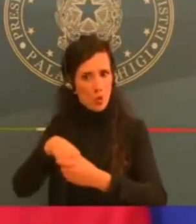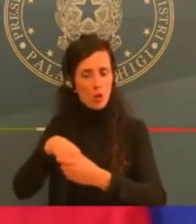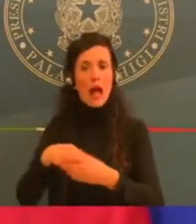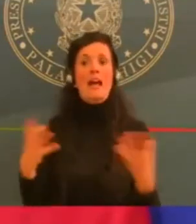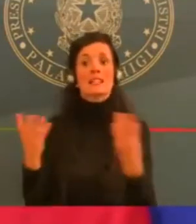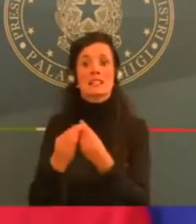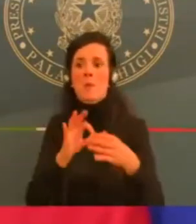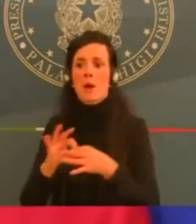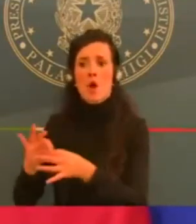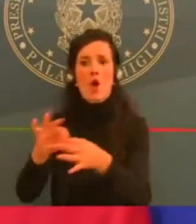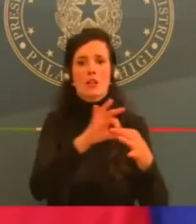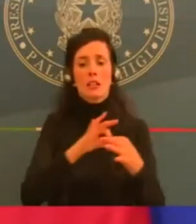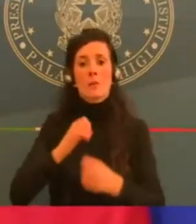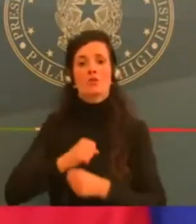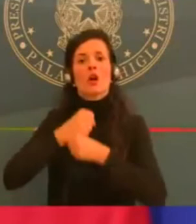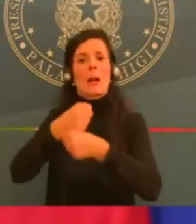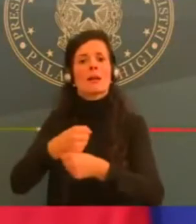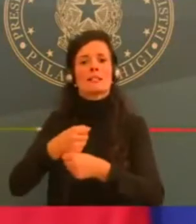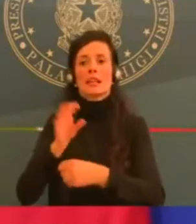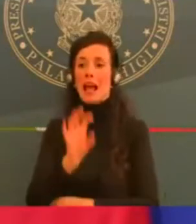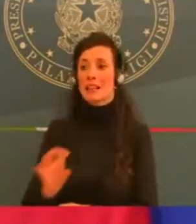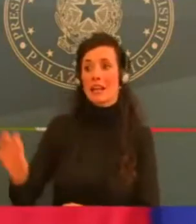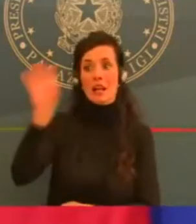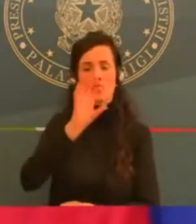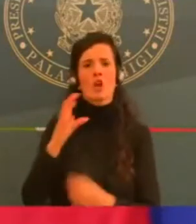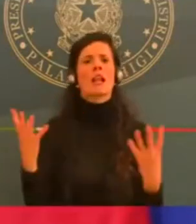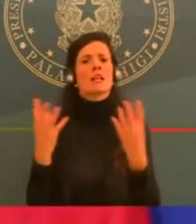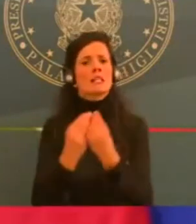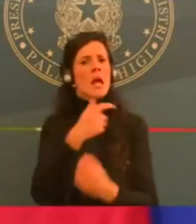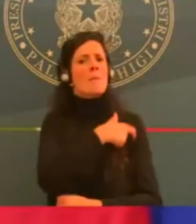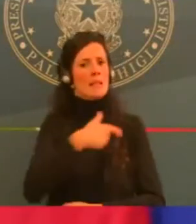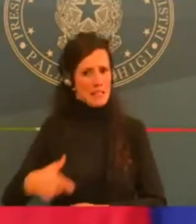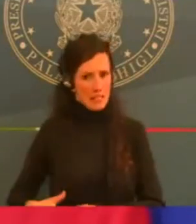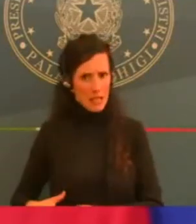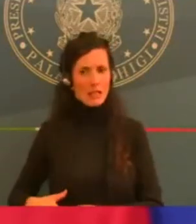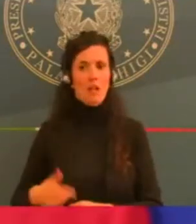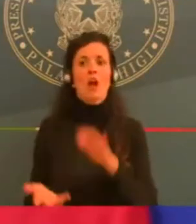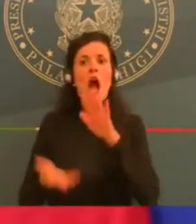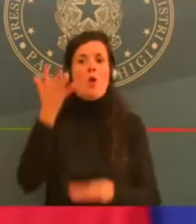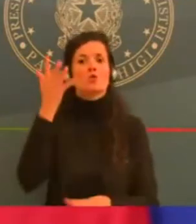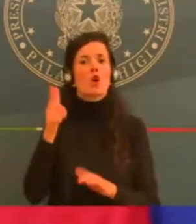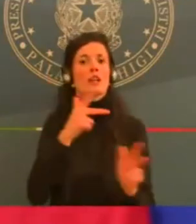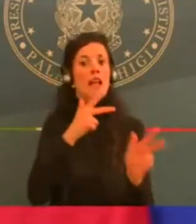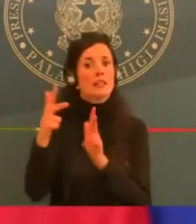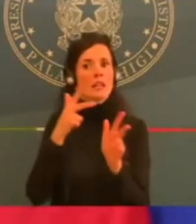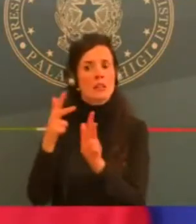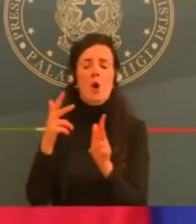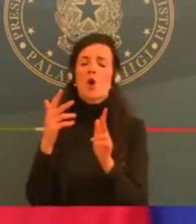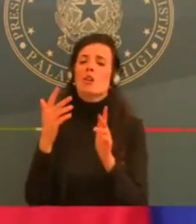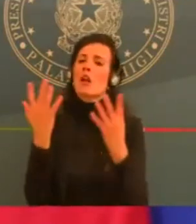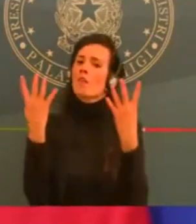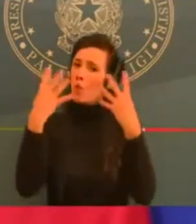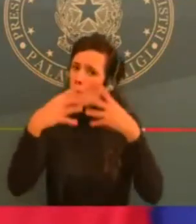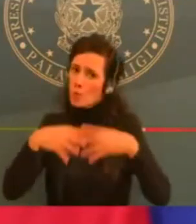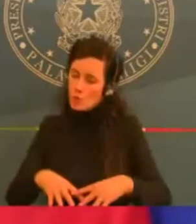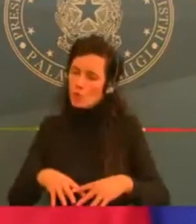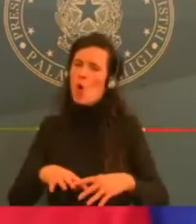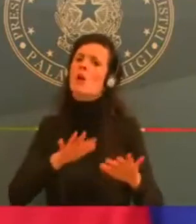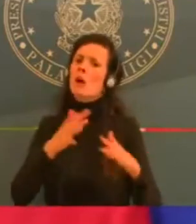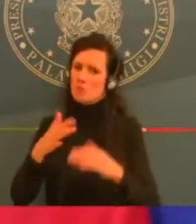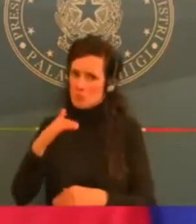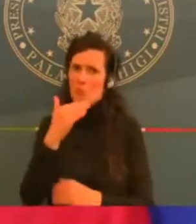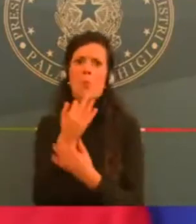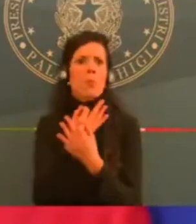mediamente molto bene, quindi si stanno avvantaggiando molto per creare quella completa sinergia tra